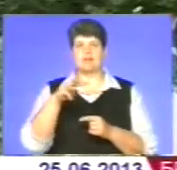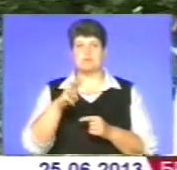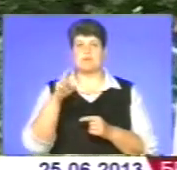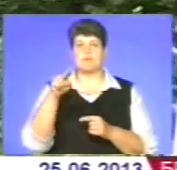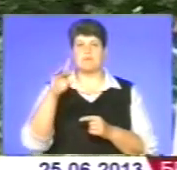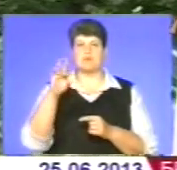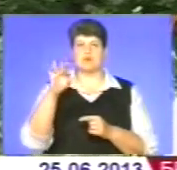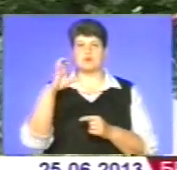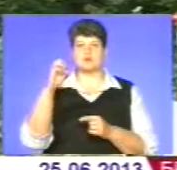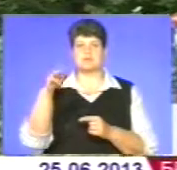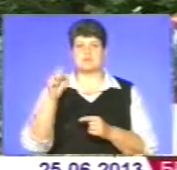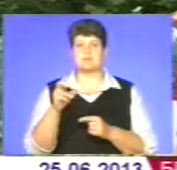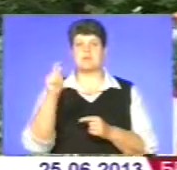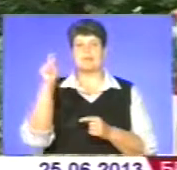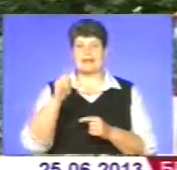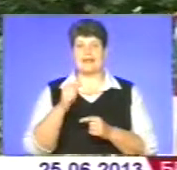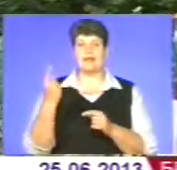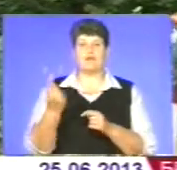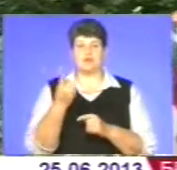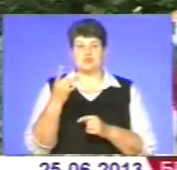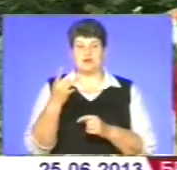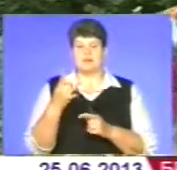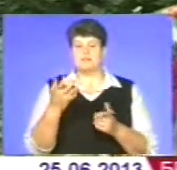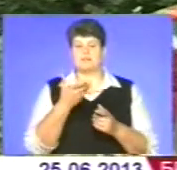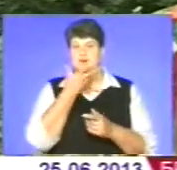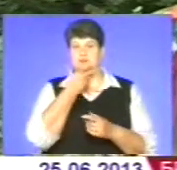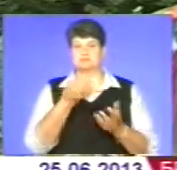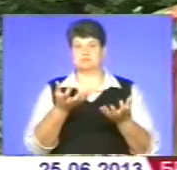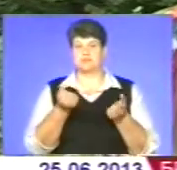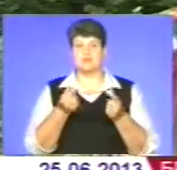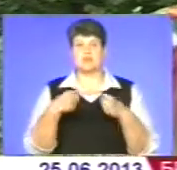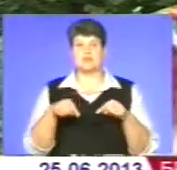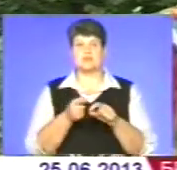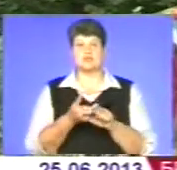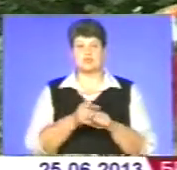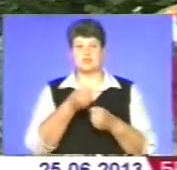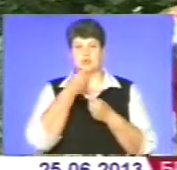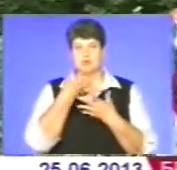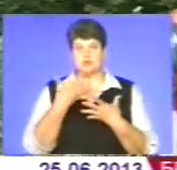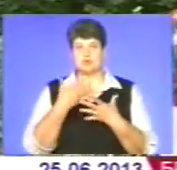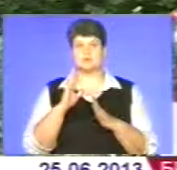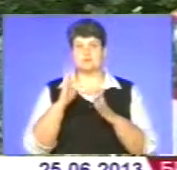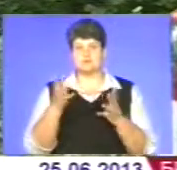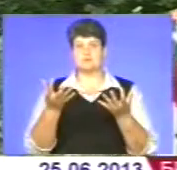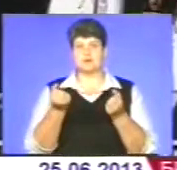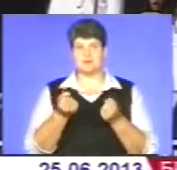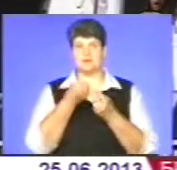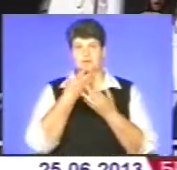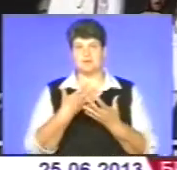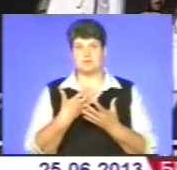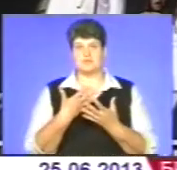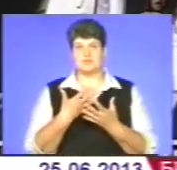перші, і нам дуже сподобалося, як тільки зразу нас прийняли. Організація дуже хороша, надімося, і буде сприймати нас теж добре.